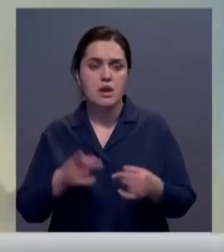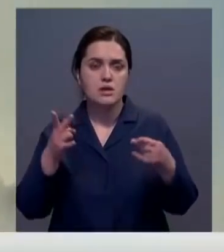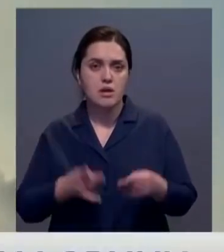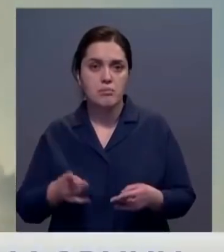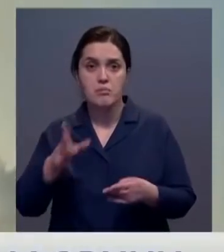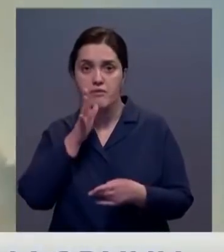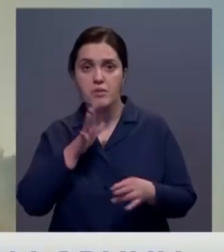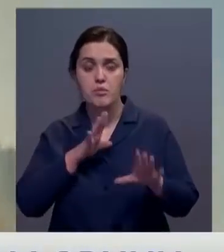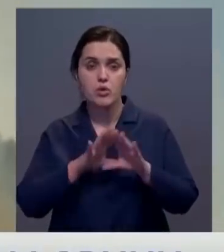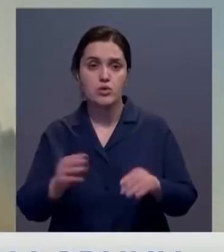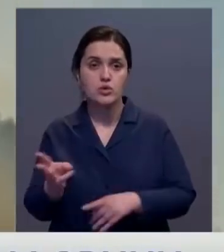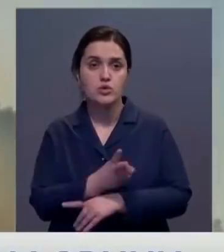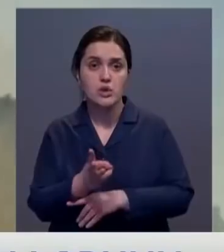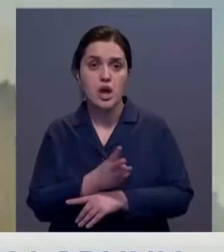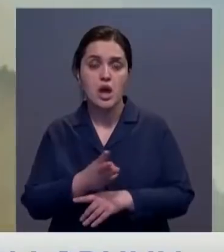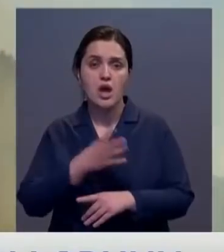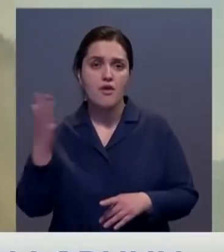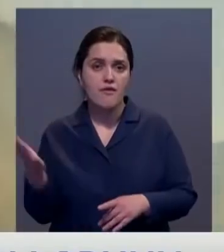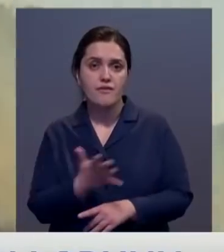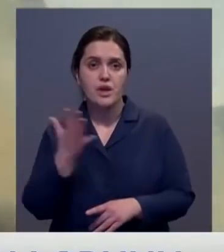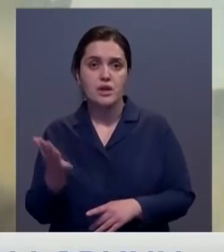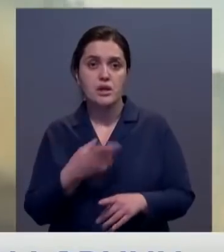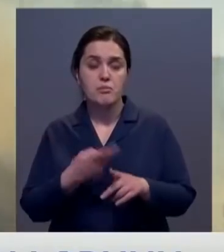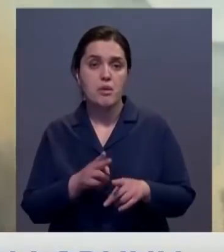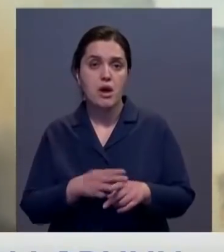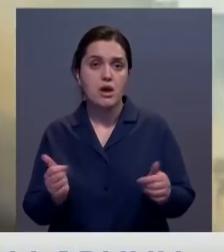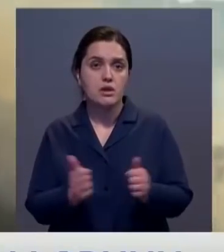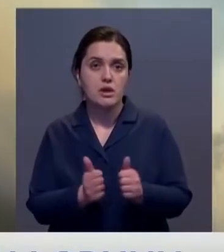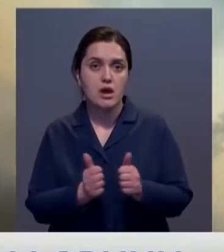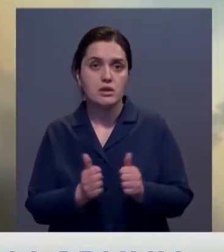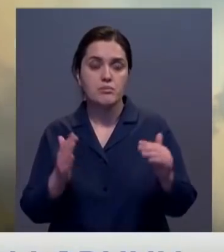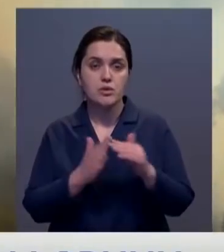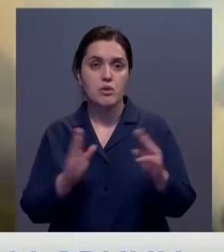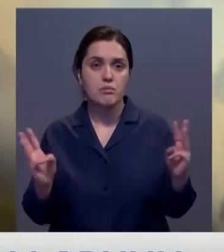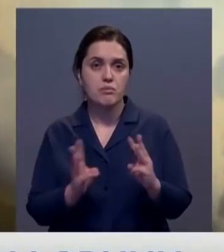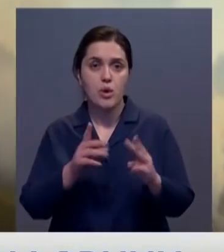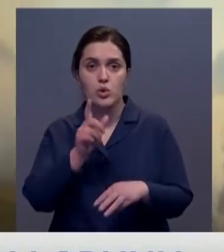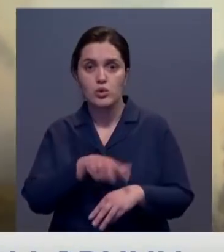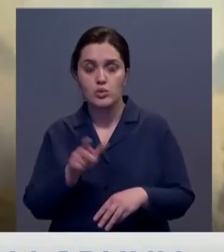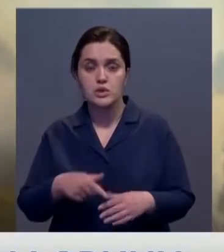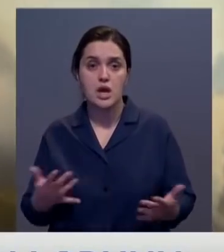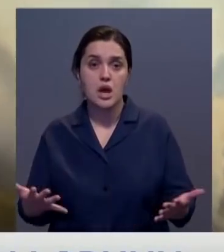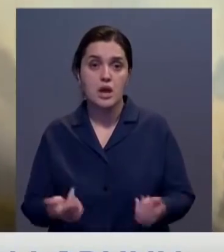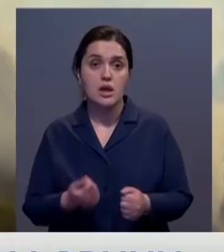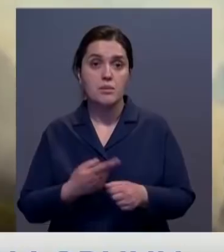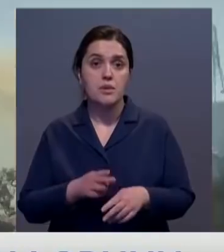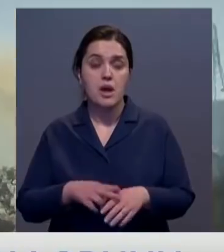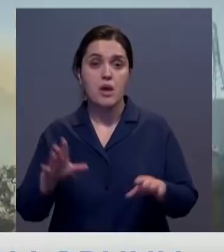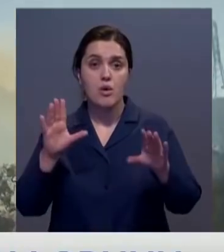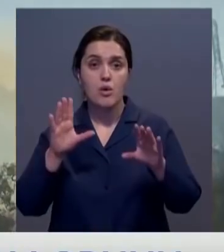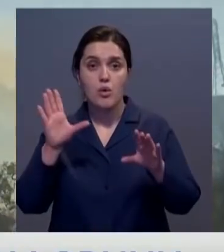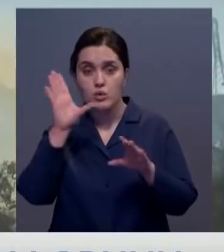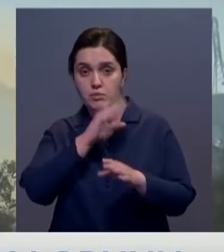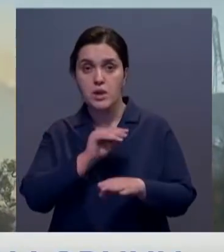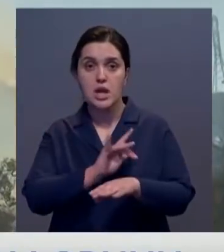Из-за сильного ветра пламя подобралось близко к домам. Тысячи человек эвакуированы. По предварительным оценкам, стихия